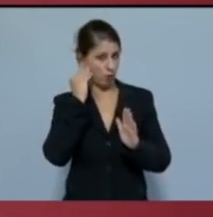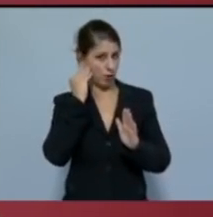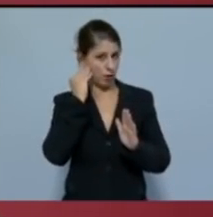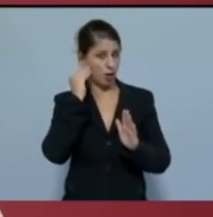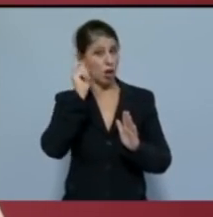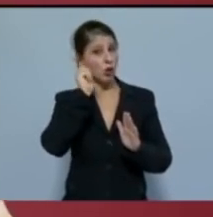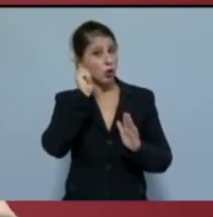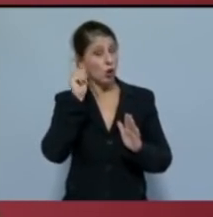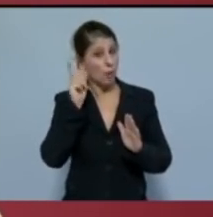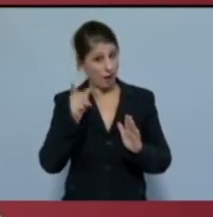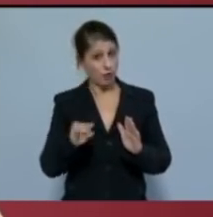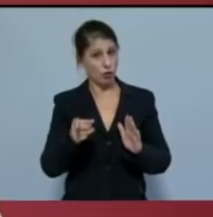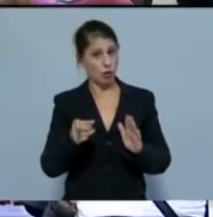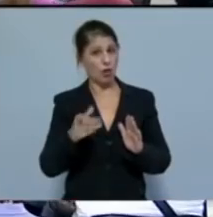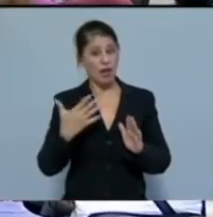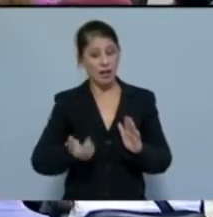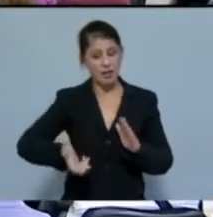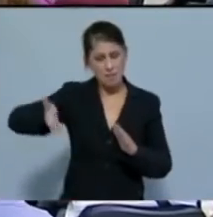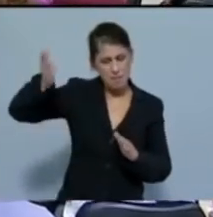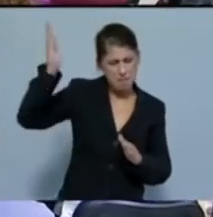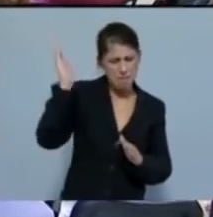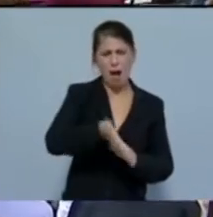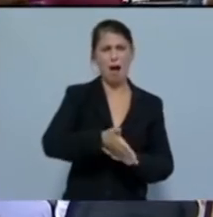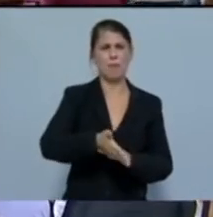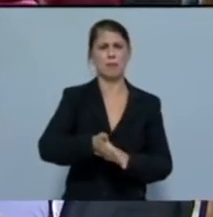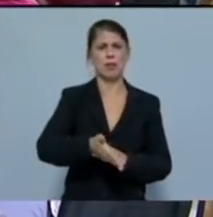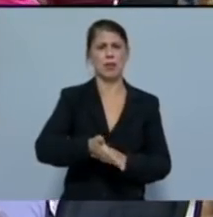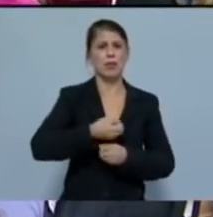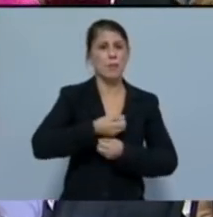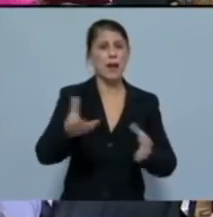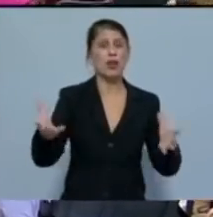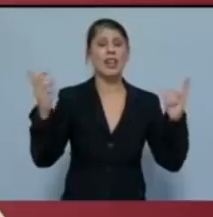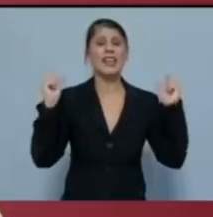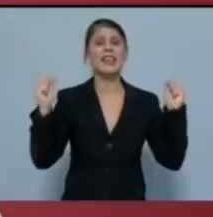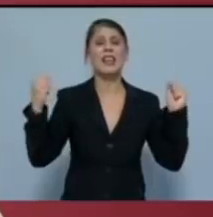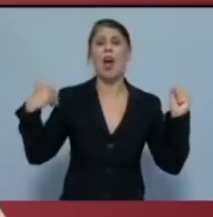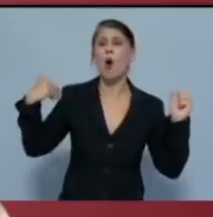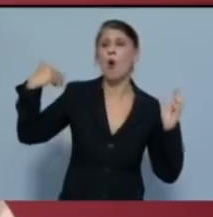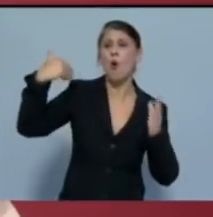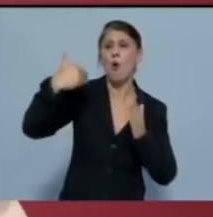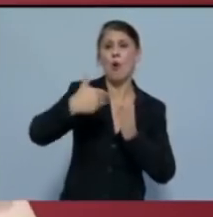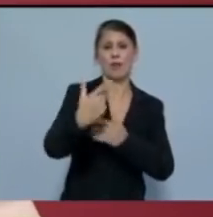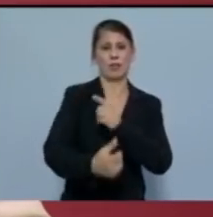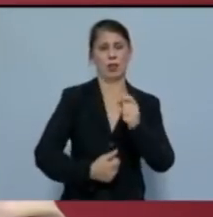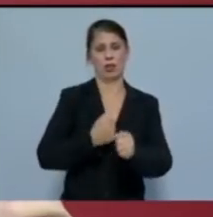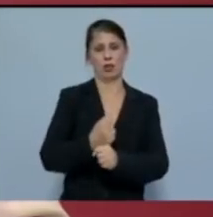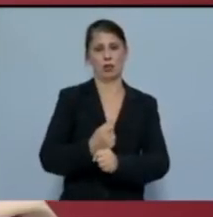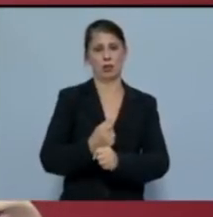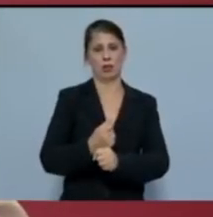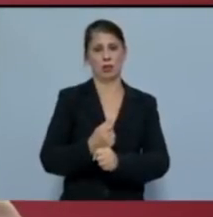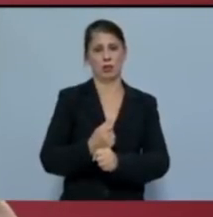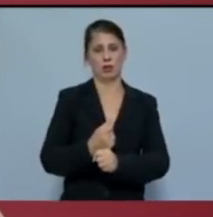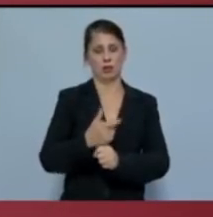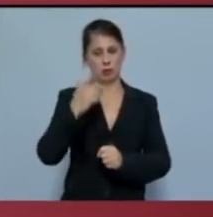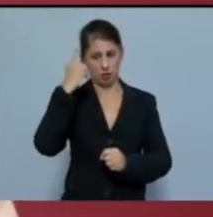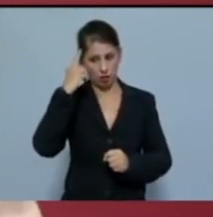Στο όνομά τους έπεφτε τσεκούρη στις παροχές υγείας όλα αυτά τα χρόνια. Εξορθολογισμός